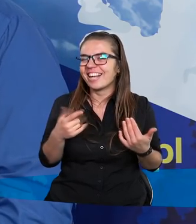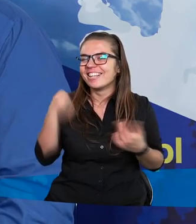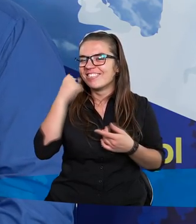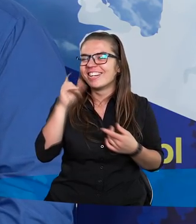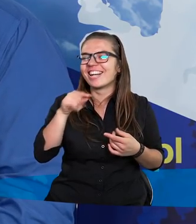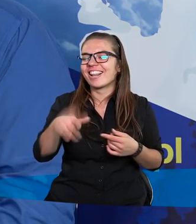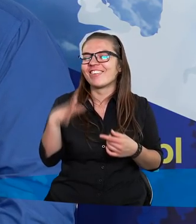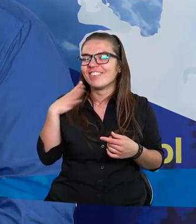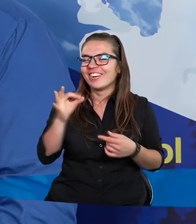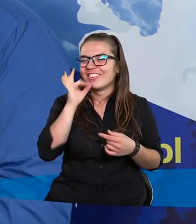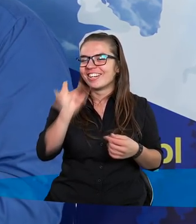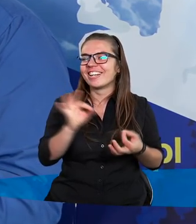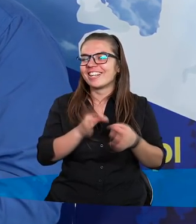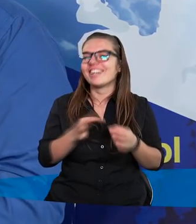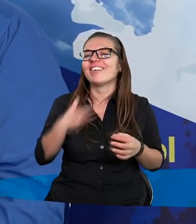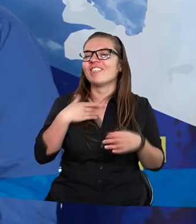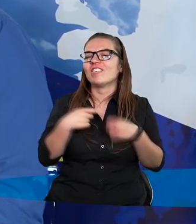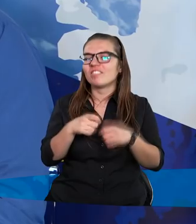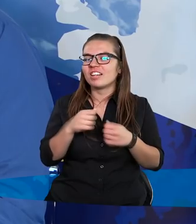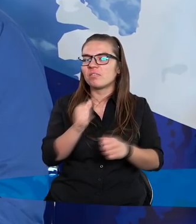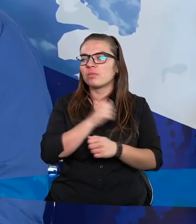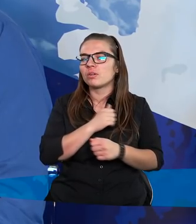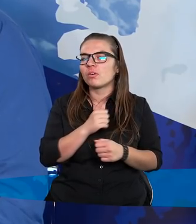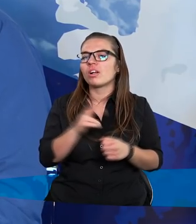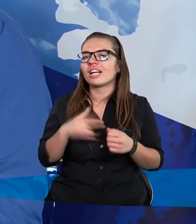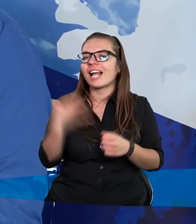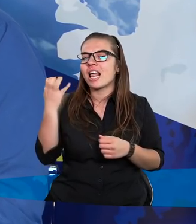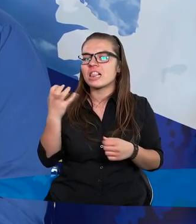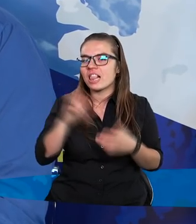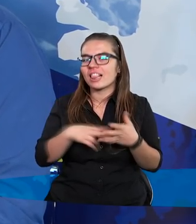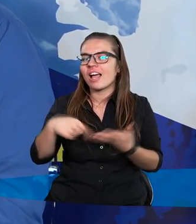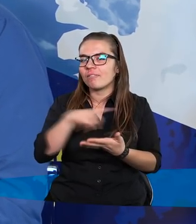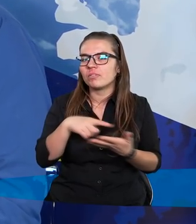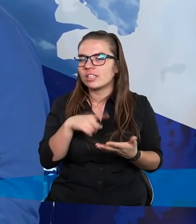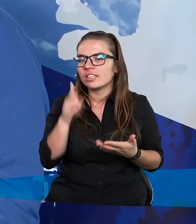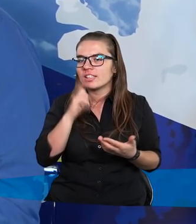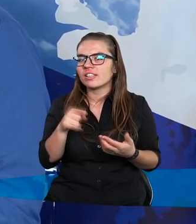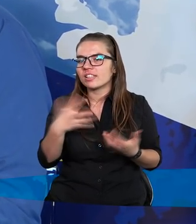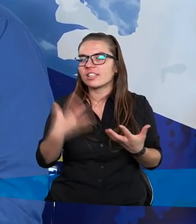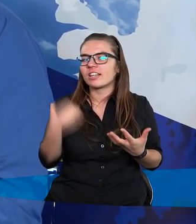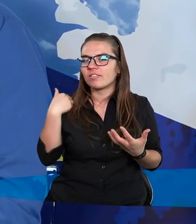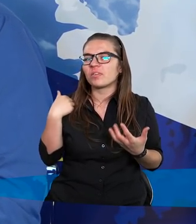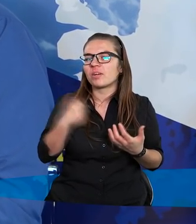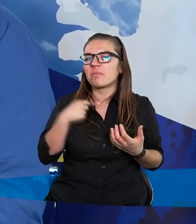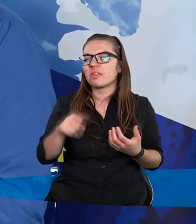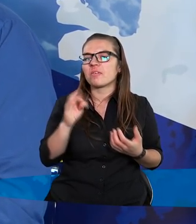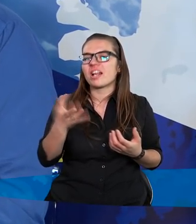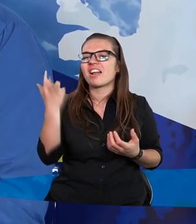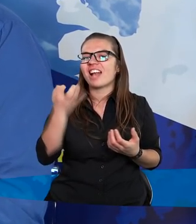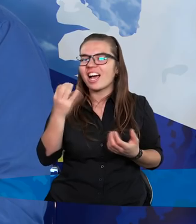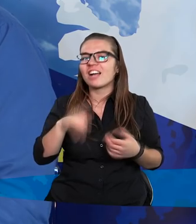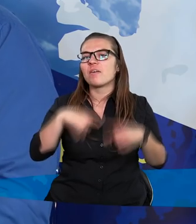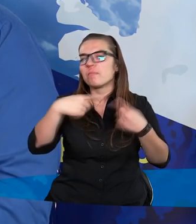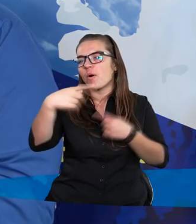myślę, że to byłoby dobre, gdybyśmy mogli sprzedawać miłość na nagraniu, na płytach. Fajne by to było. Tak sobie nagrywamy,